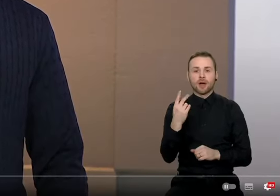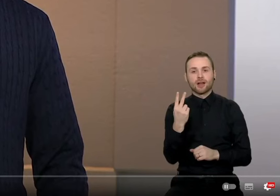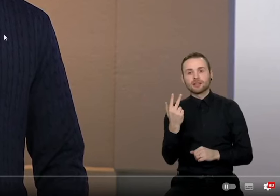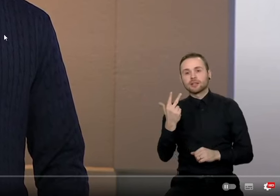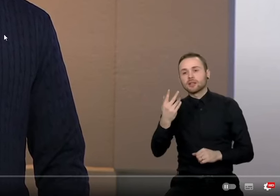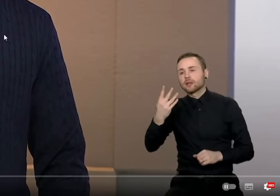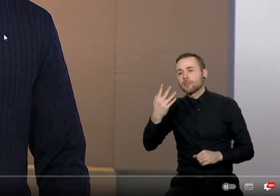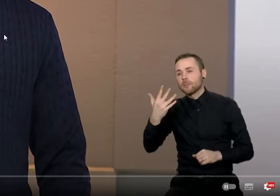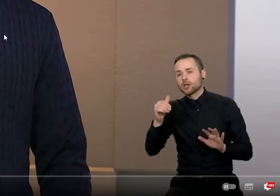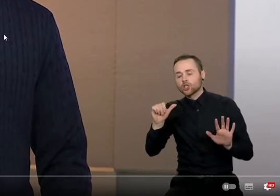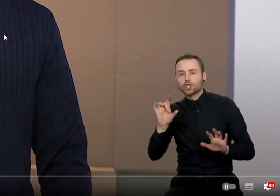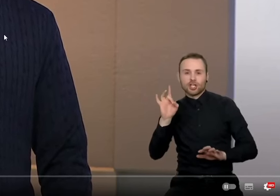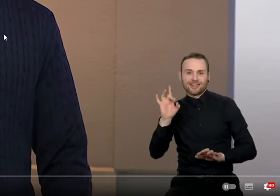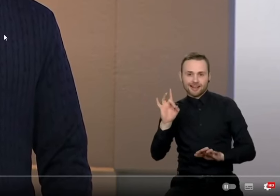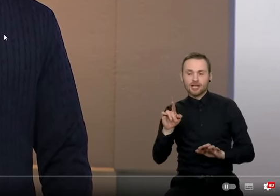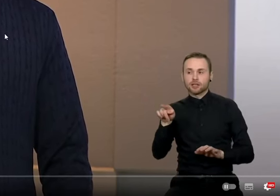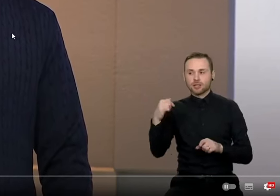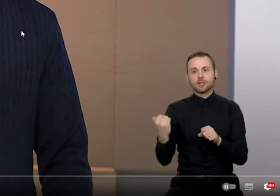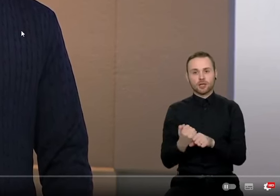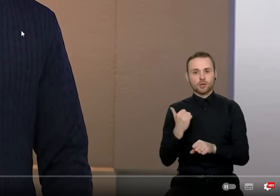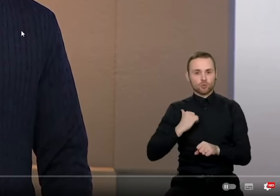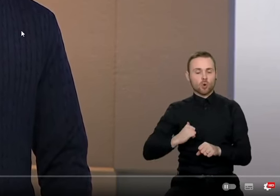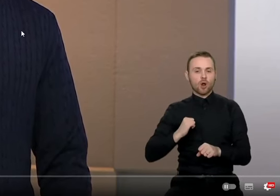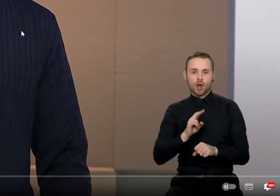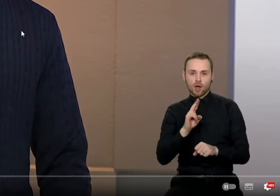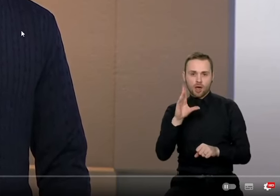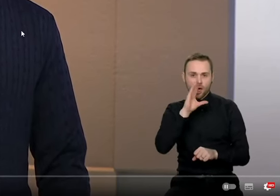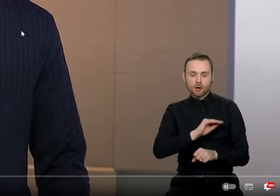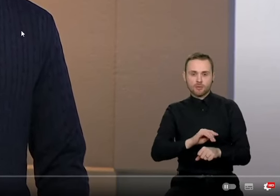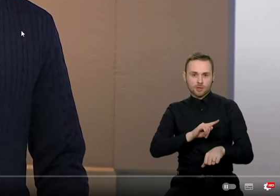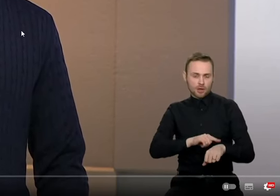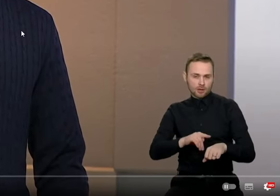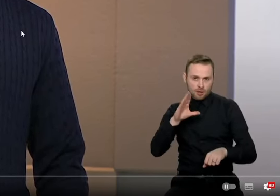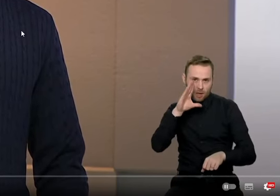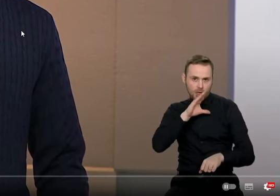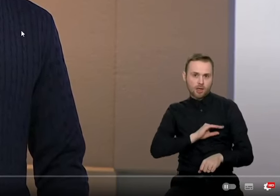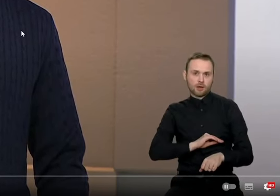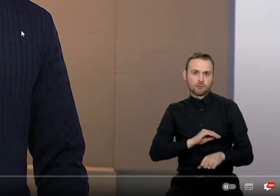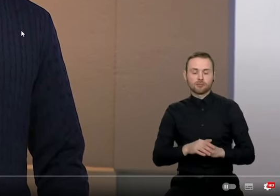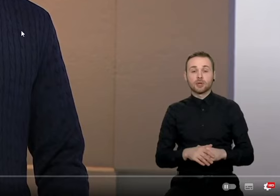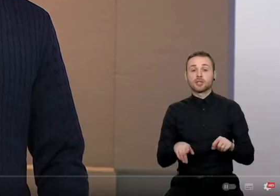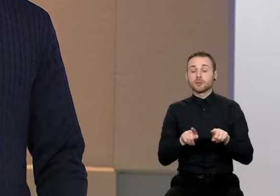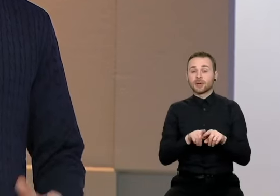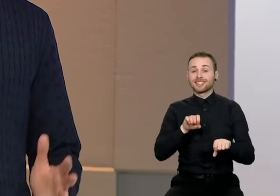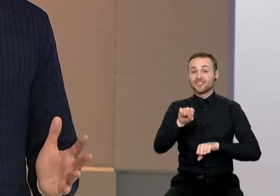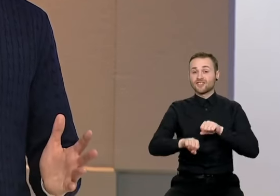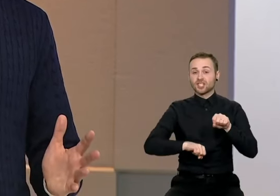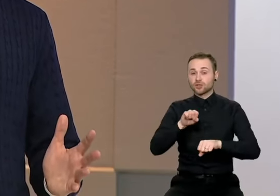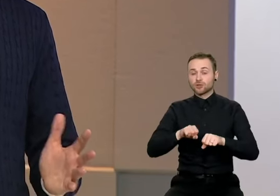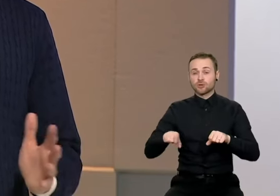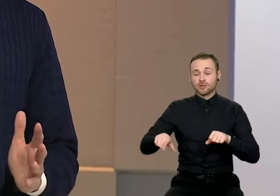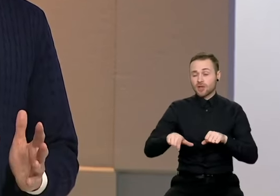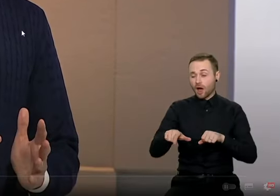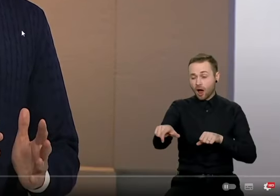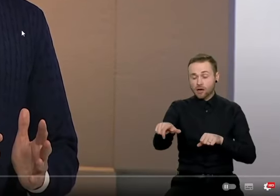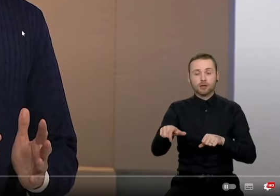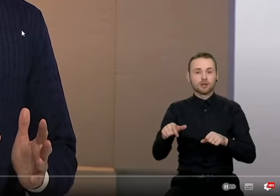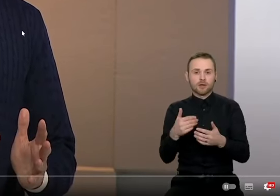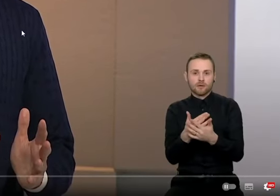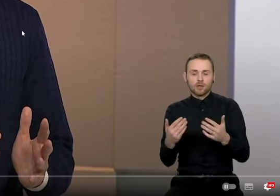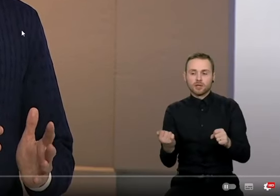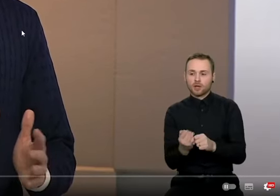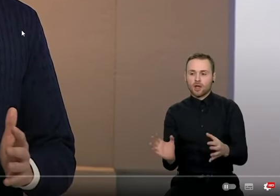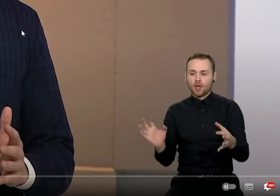dažnesni ir atitinkantis gyventojų poreikius. Taip pat būtina sujungti dviračių takus, nes dalis dviračių takų vis dar